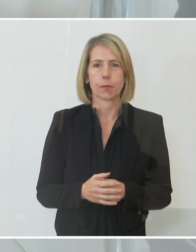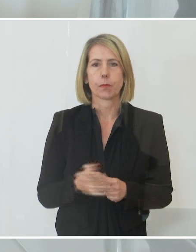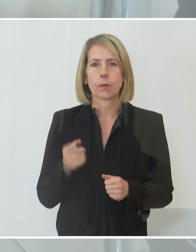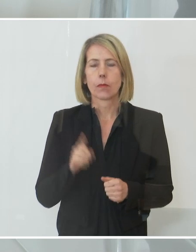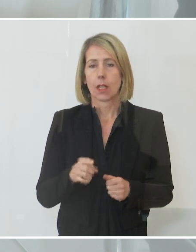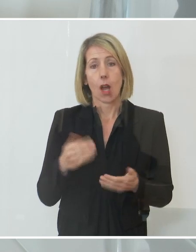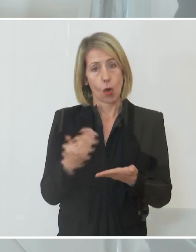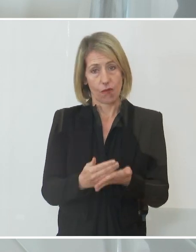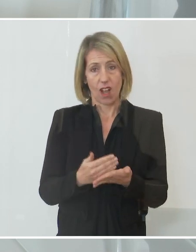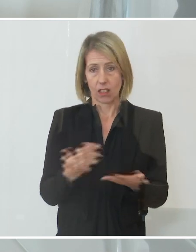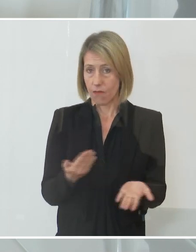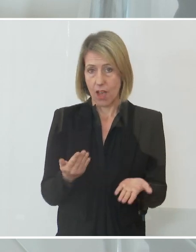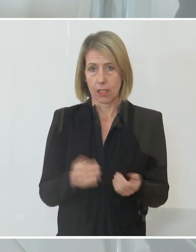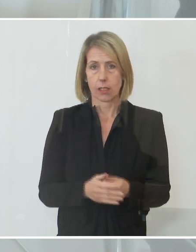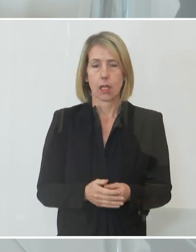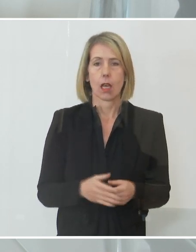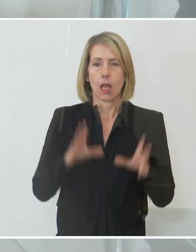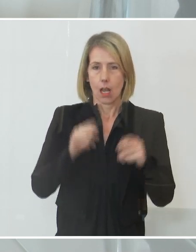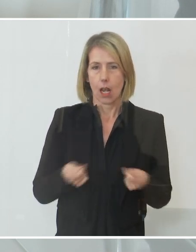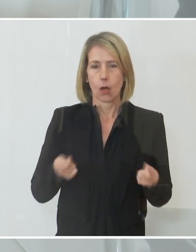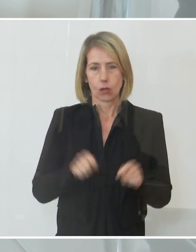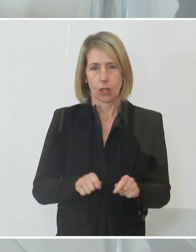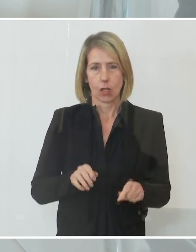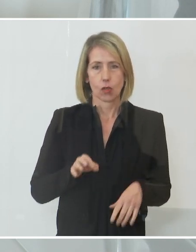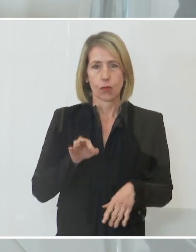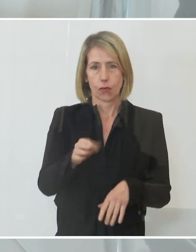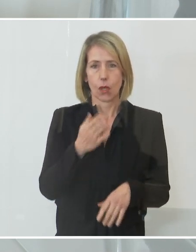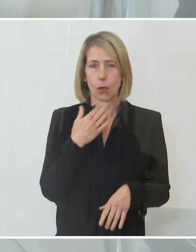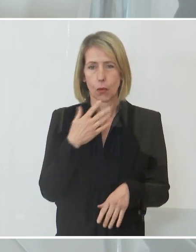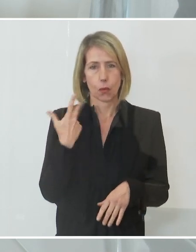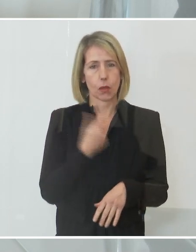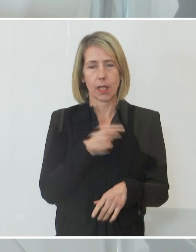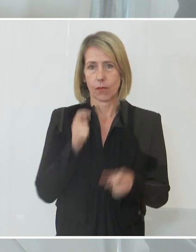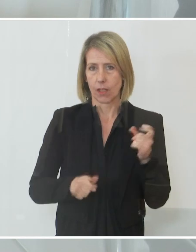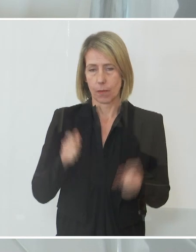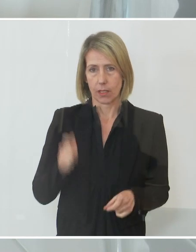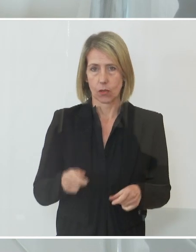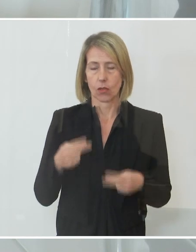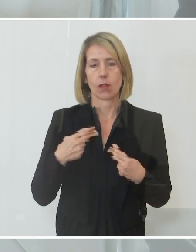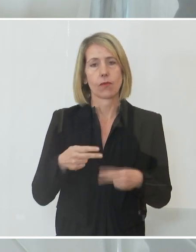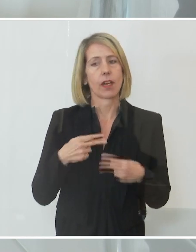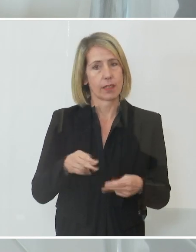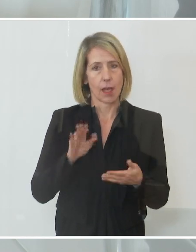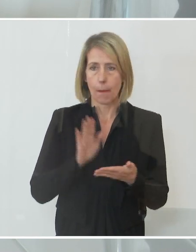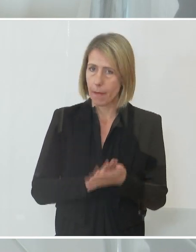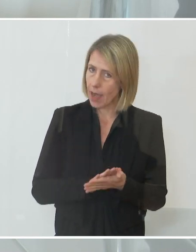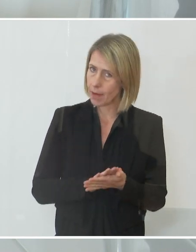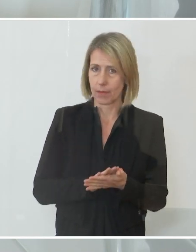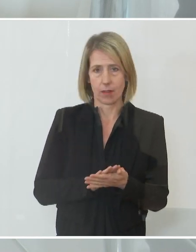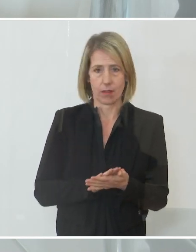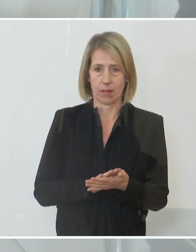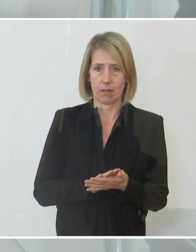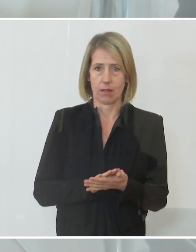auch Faktum ist, der Lockdown für Ungeimpfte bleibt weiter aufrecht. Das ist eine